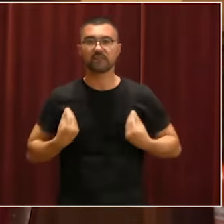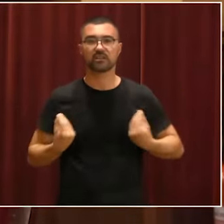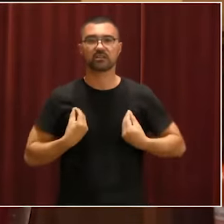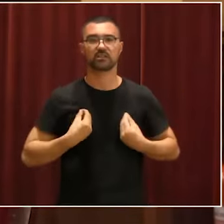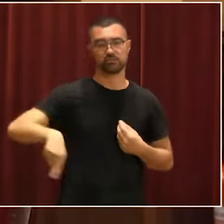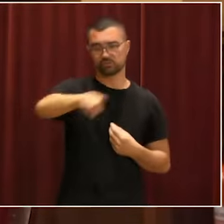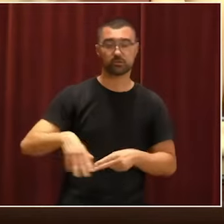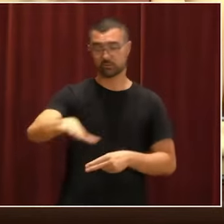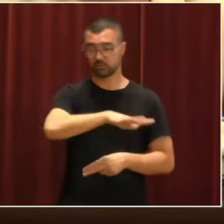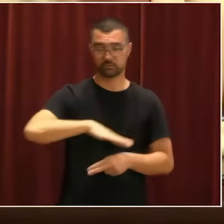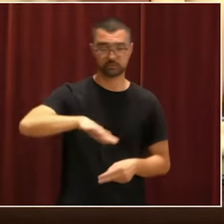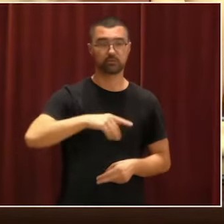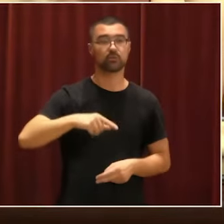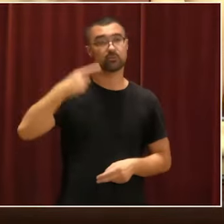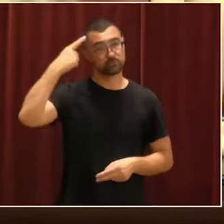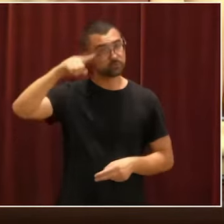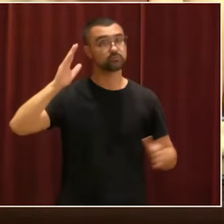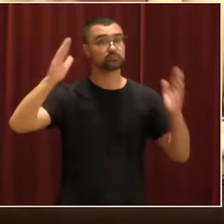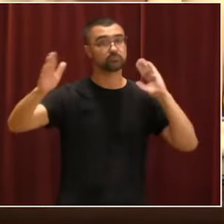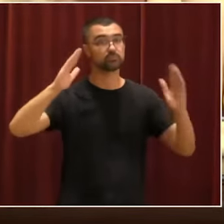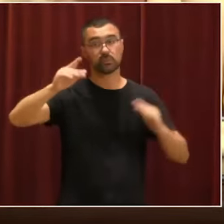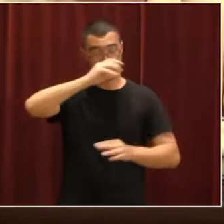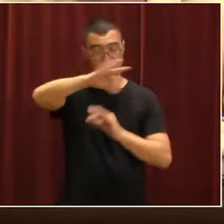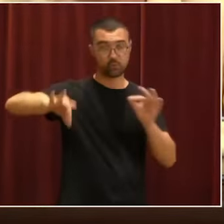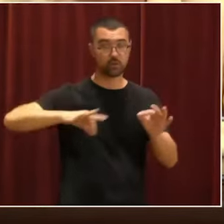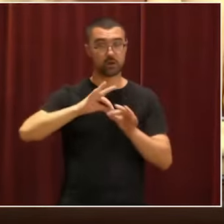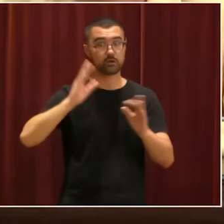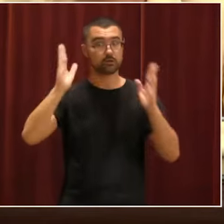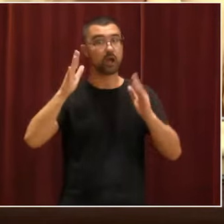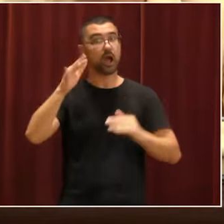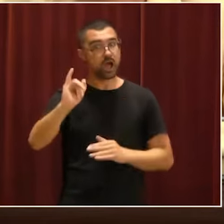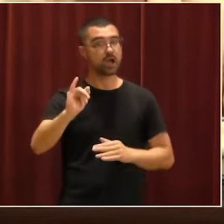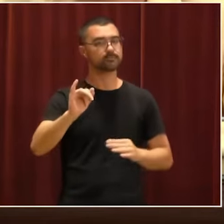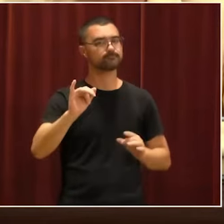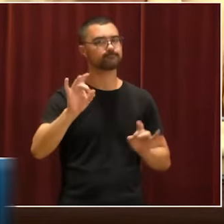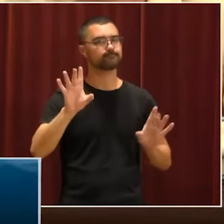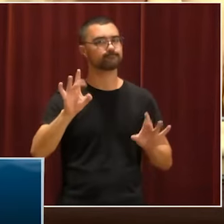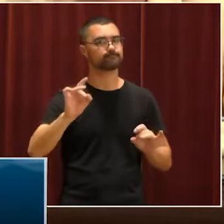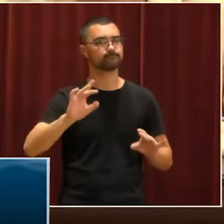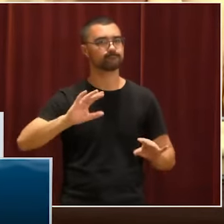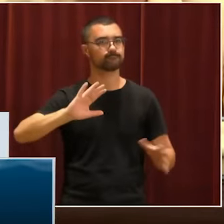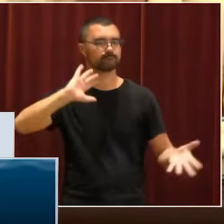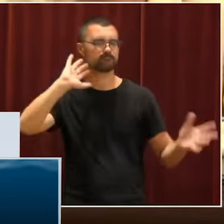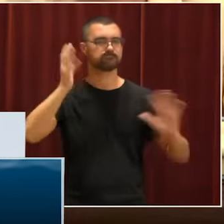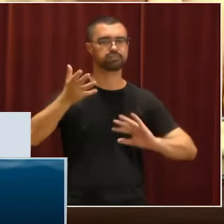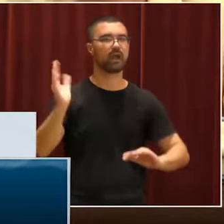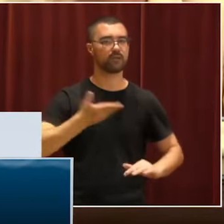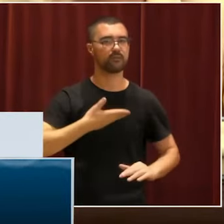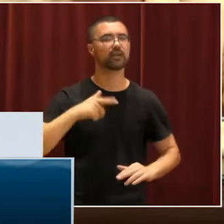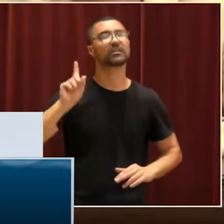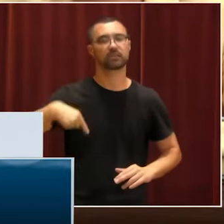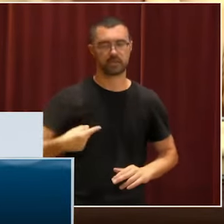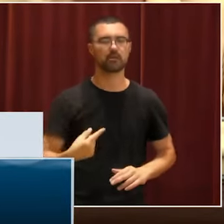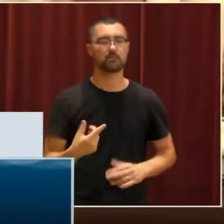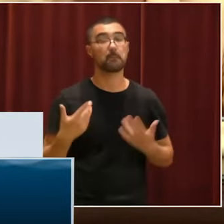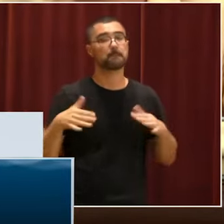perquè són zones inundables. Hem de ser conscients que estem exposats en aquests fenòmens meteorològics adversos. Però